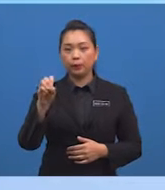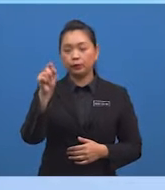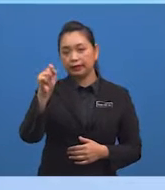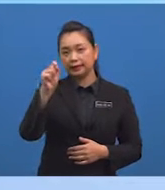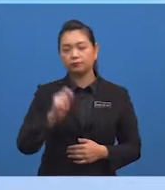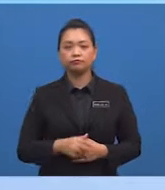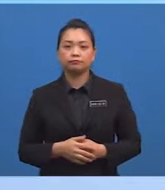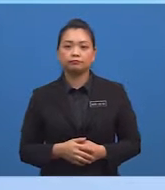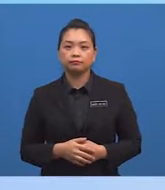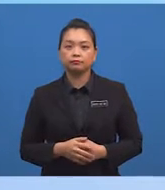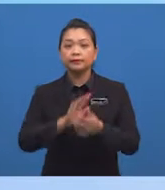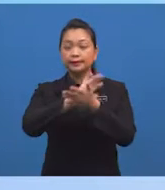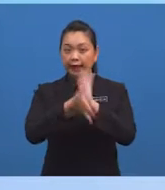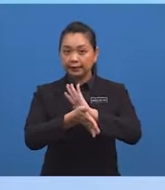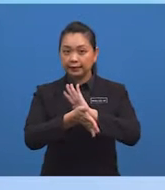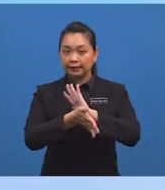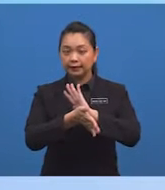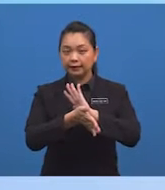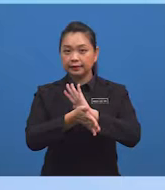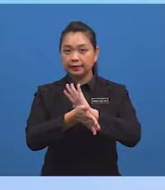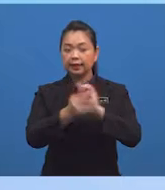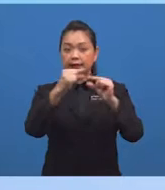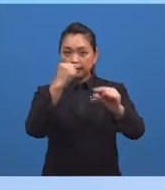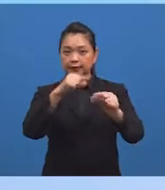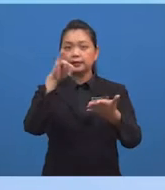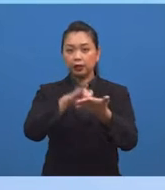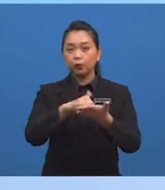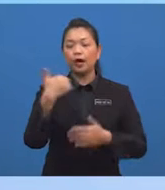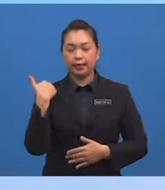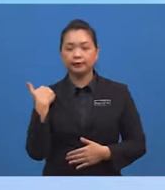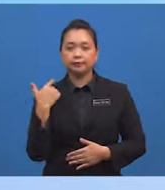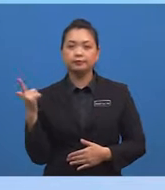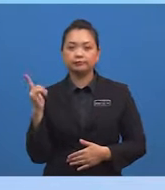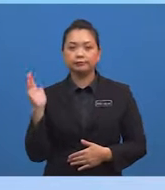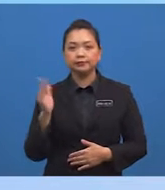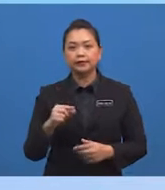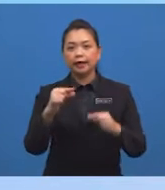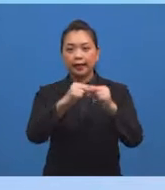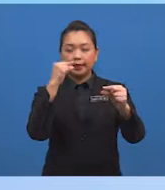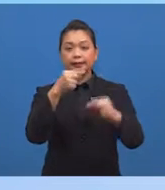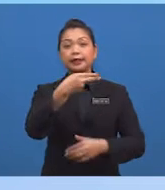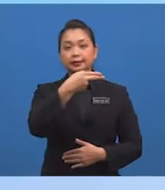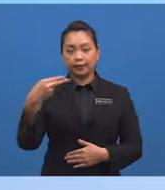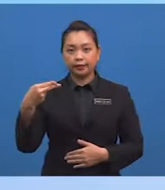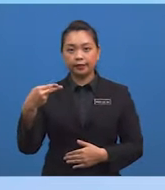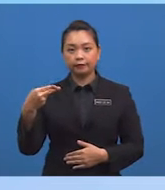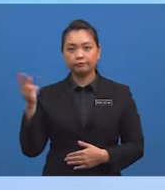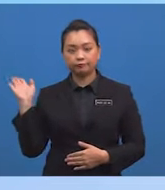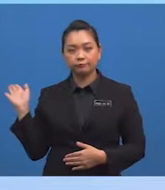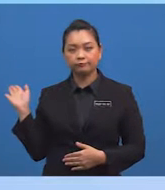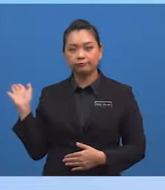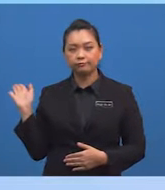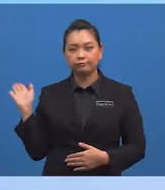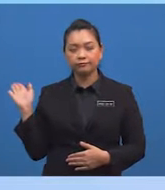darjah Maka, garis tersebut ialah garis selari Ya, ianya